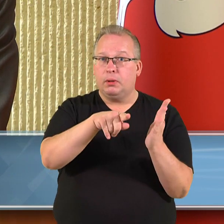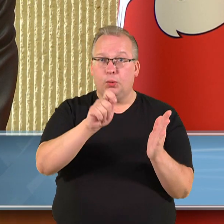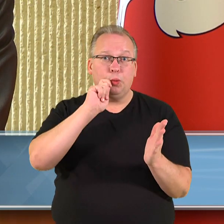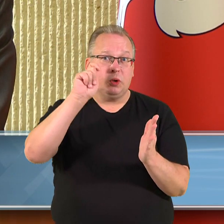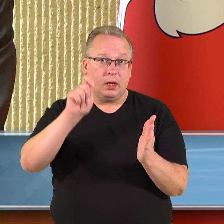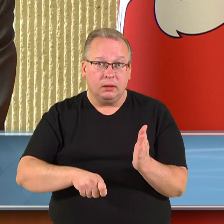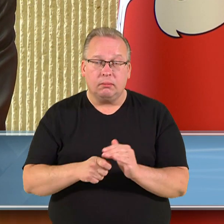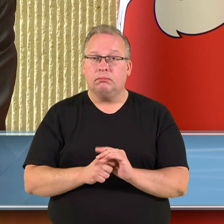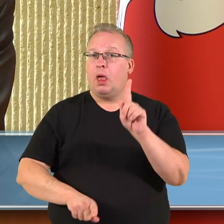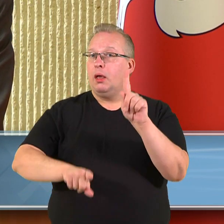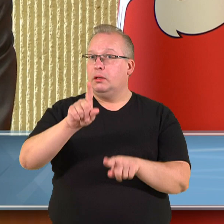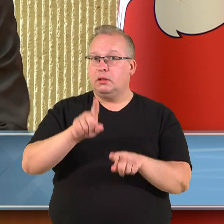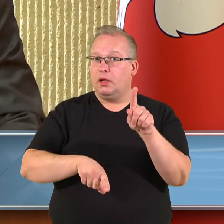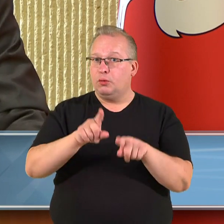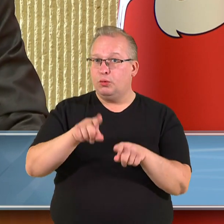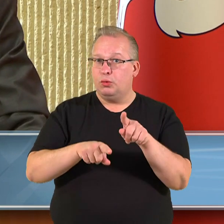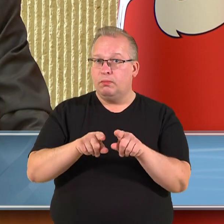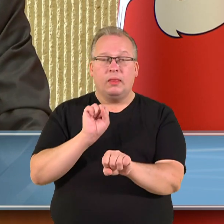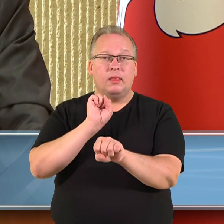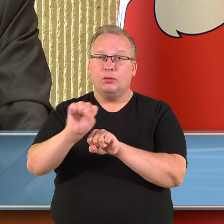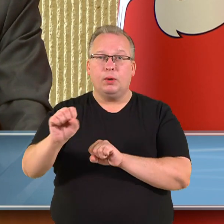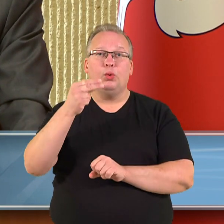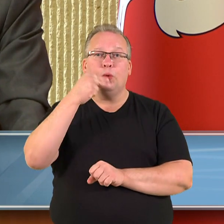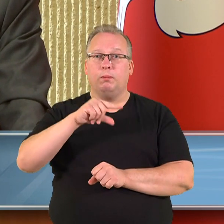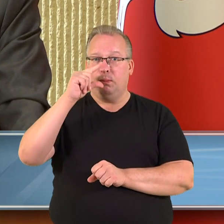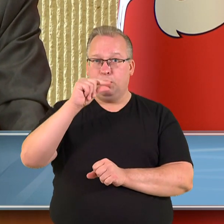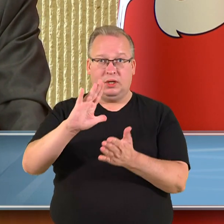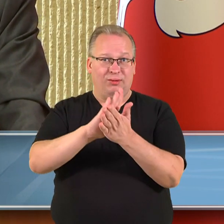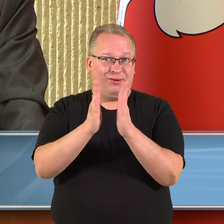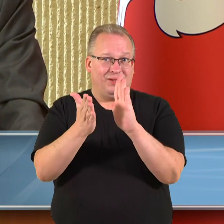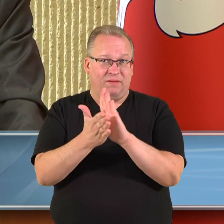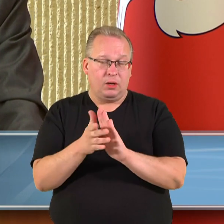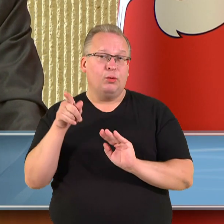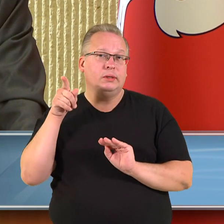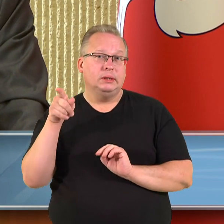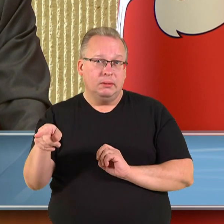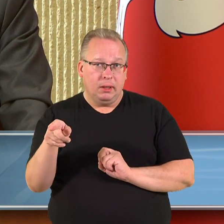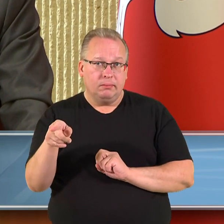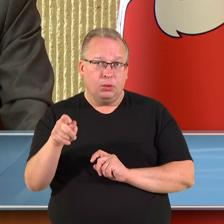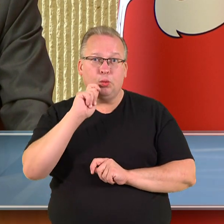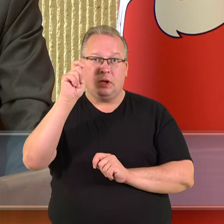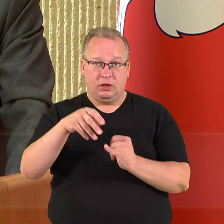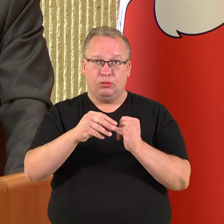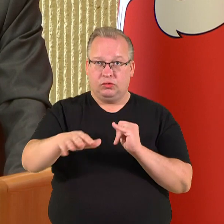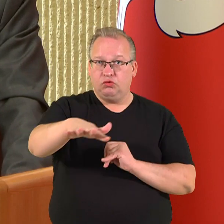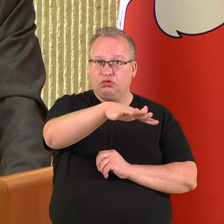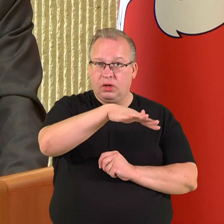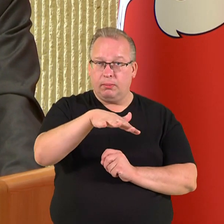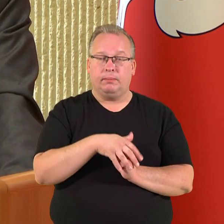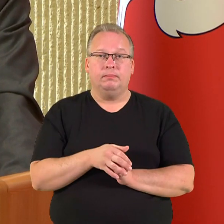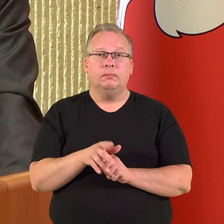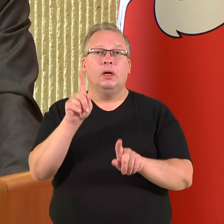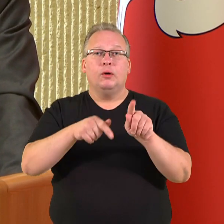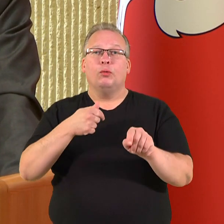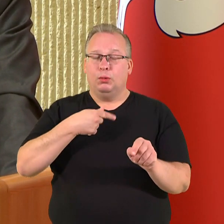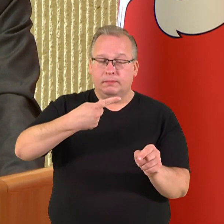jeigu neįveiksime nusikalstamo Putino režimo okupotuose Ukraino žemėse, jeigu mums